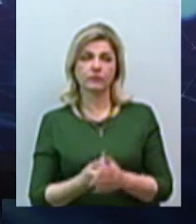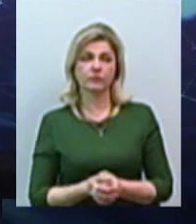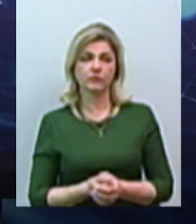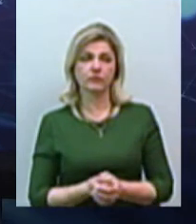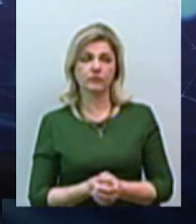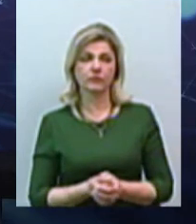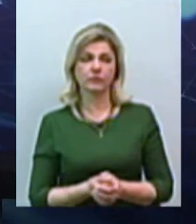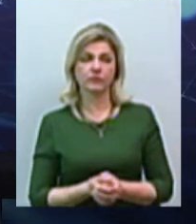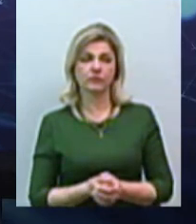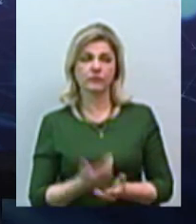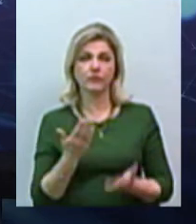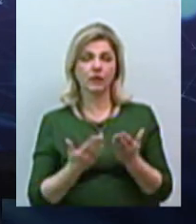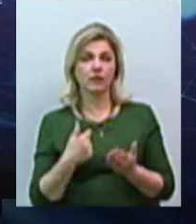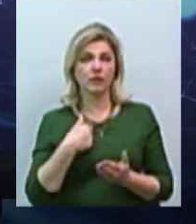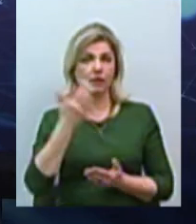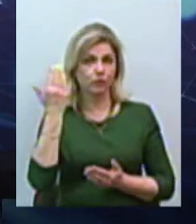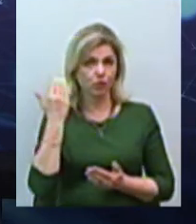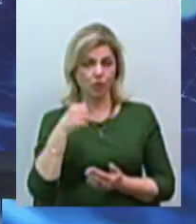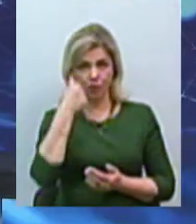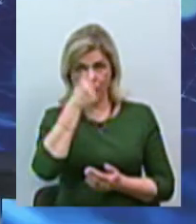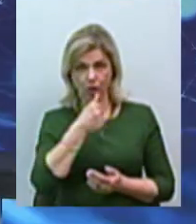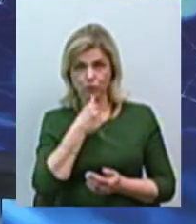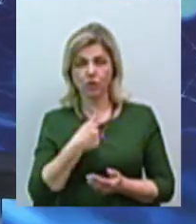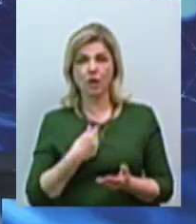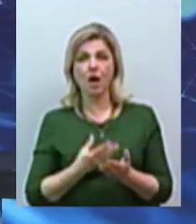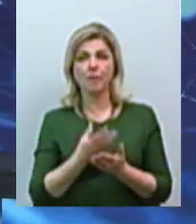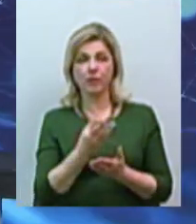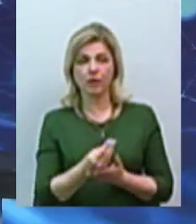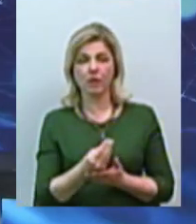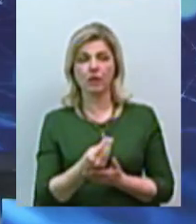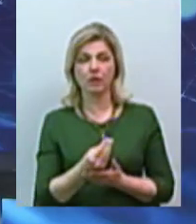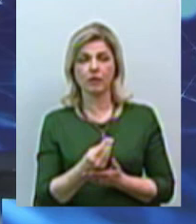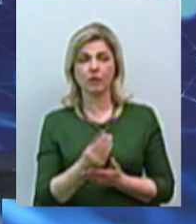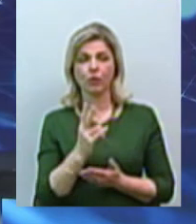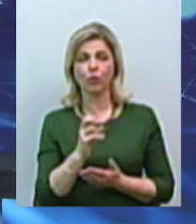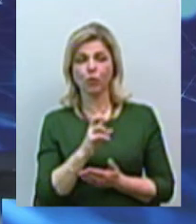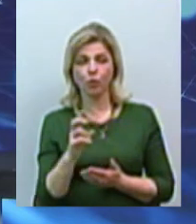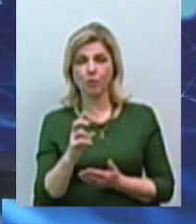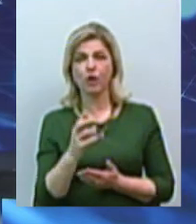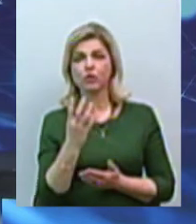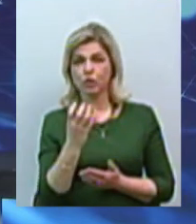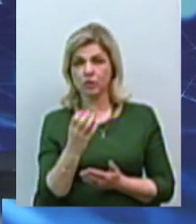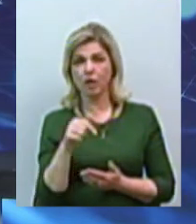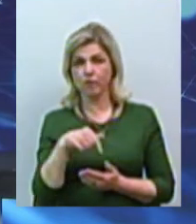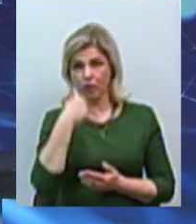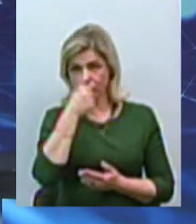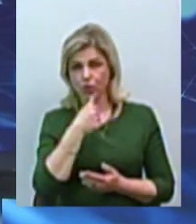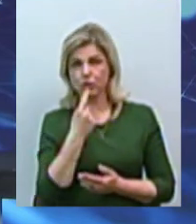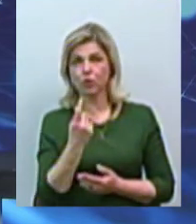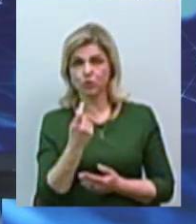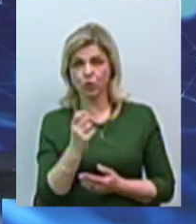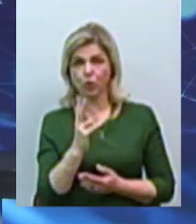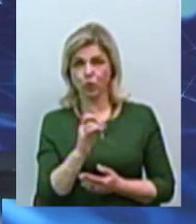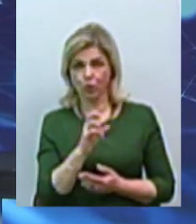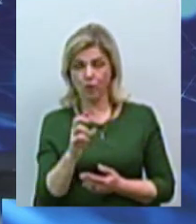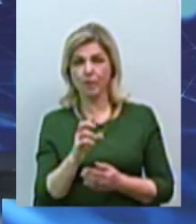якщо я в тому году платила по 400 кубов, 500 кубов, а в цьому году по 100 кубов. Чого я должна за транспортування